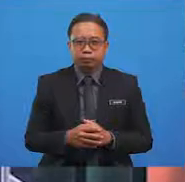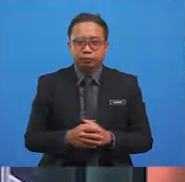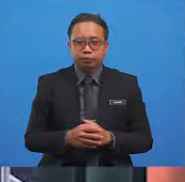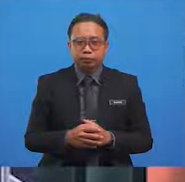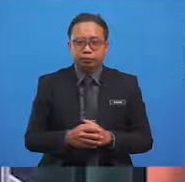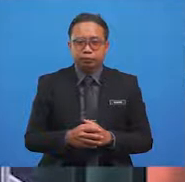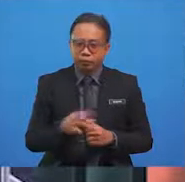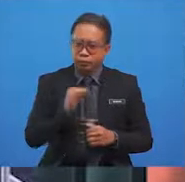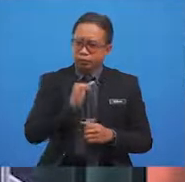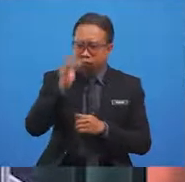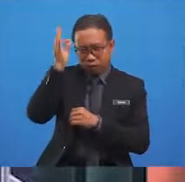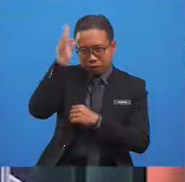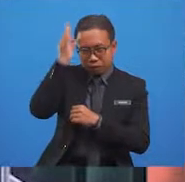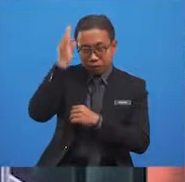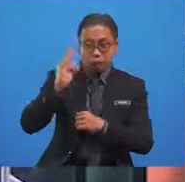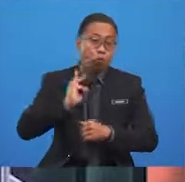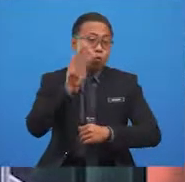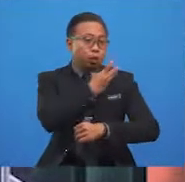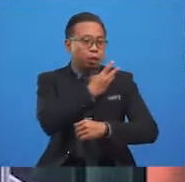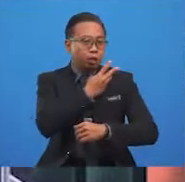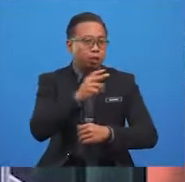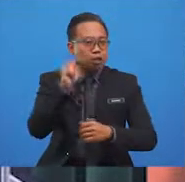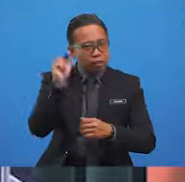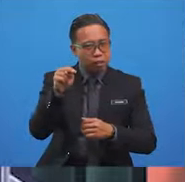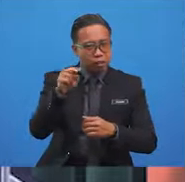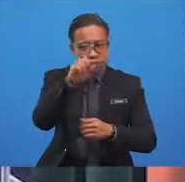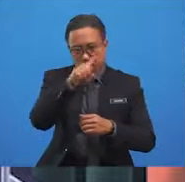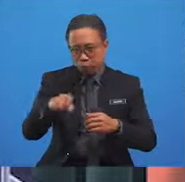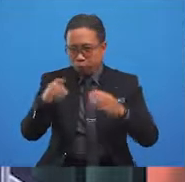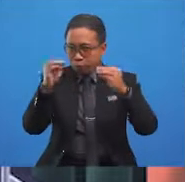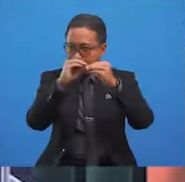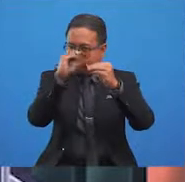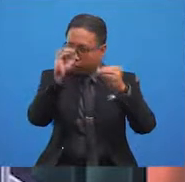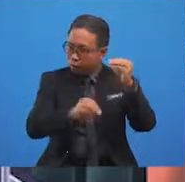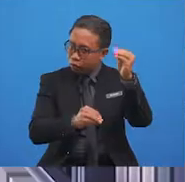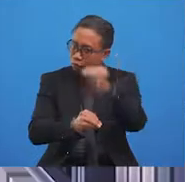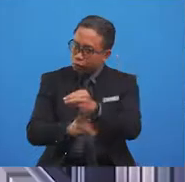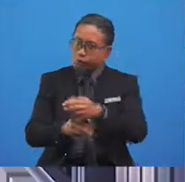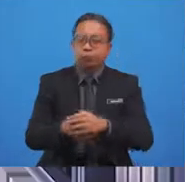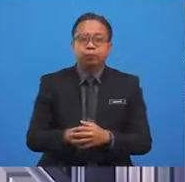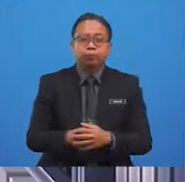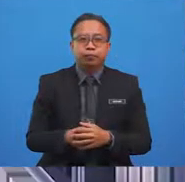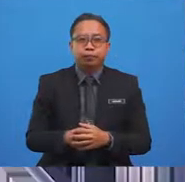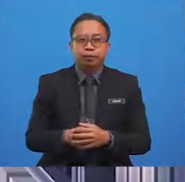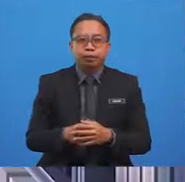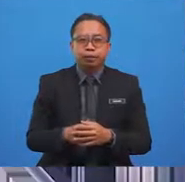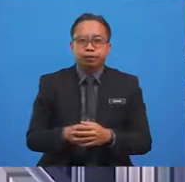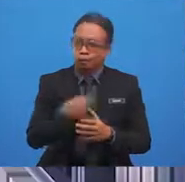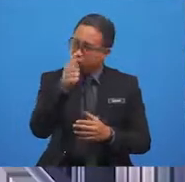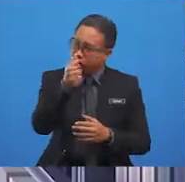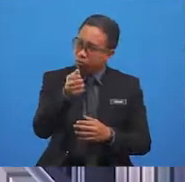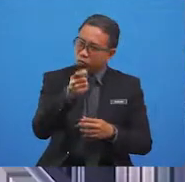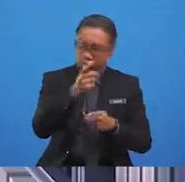I think we need to match the pictures with the words, Miss Eliza. Yes, you are